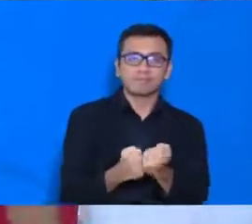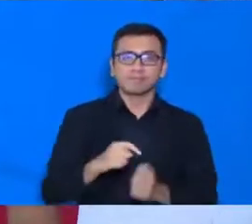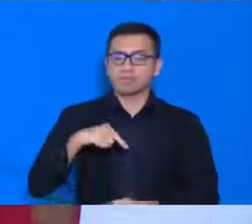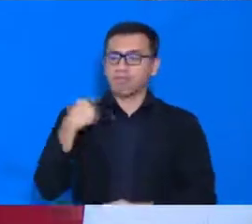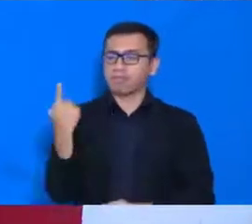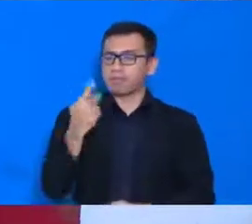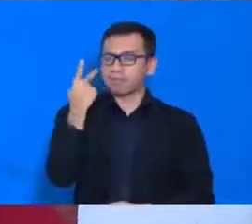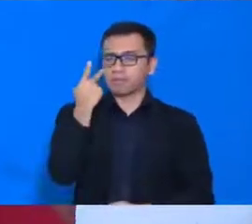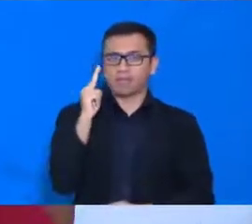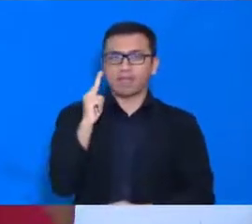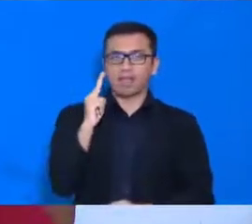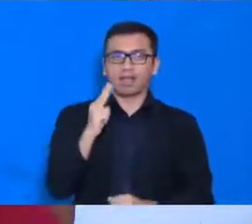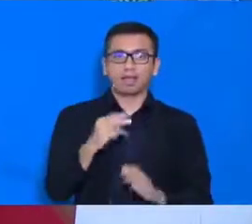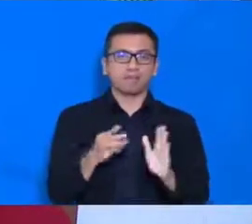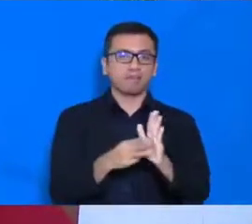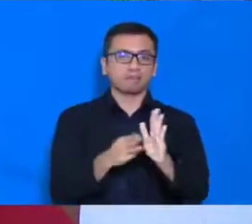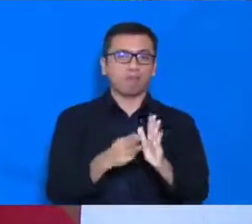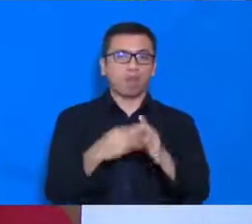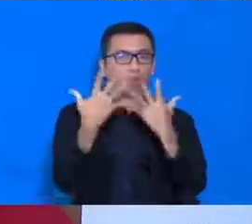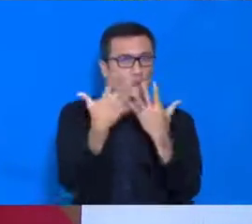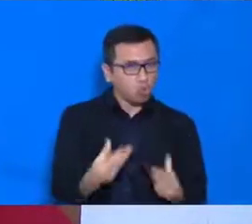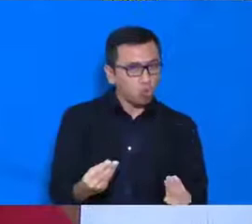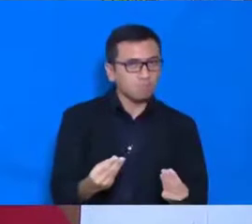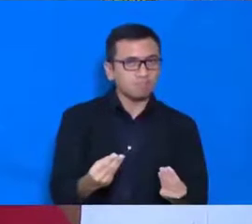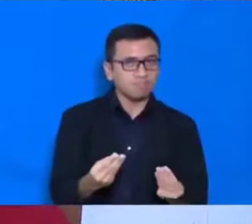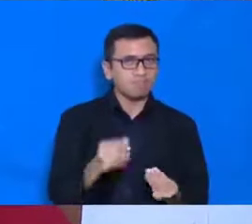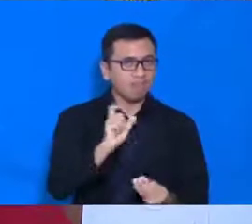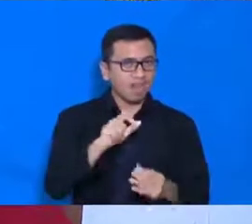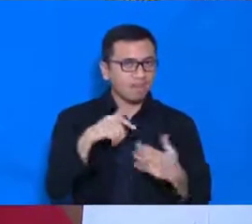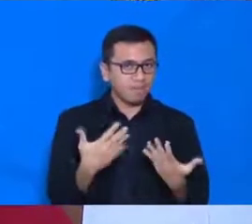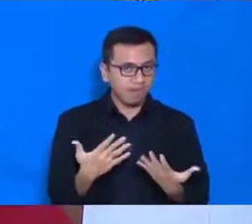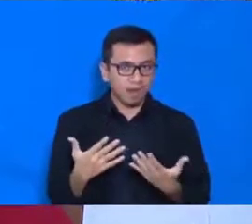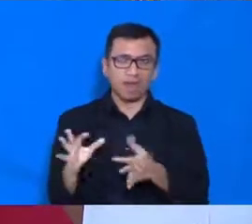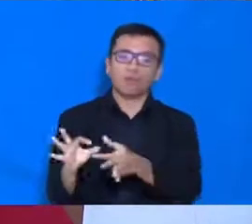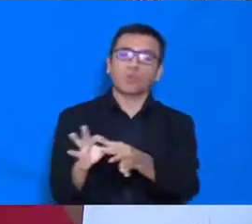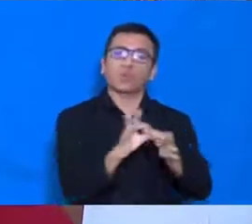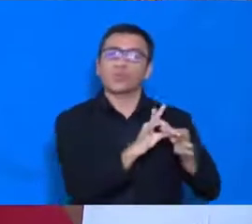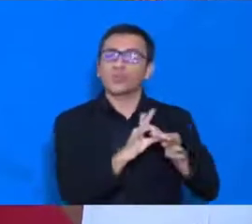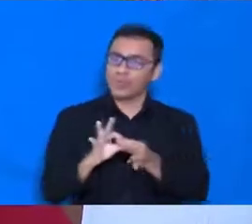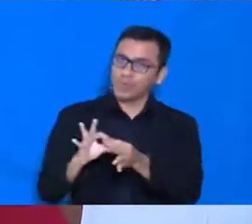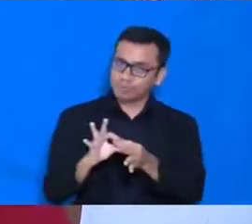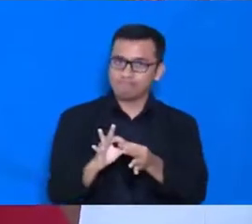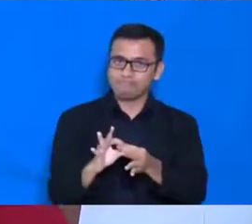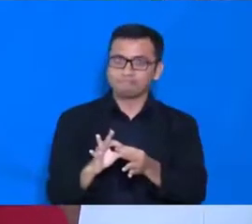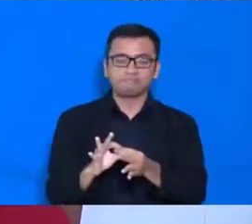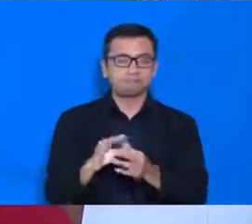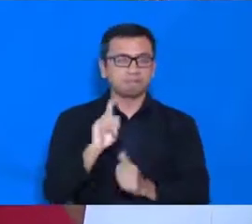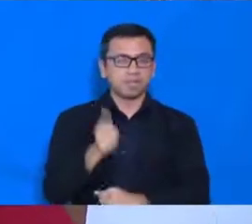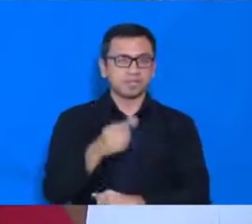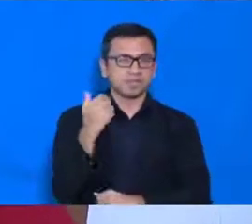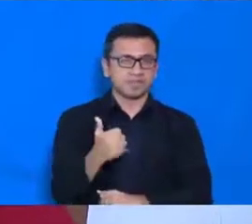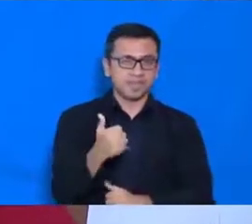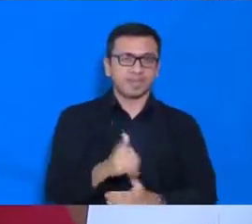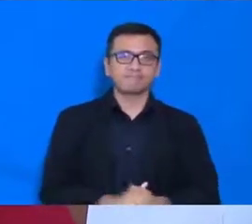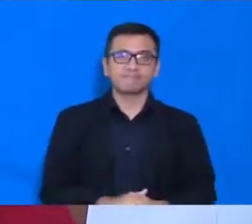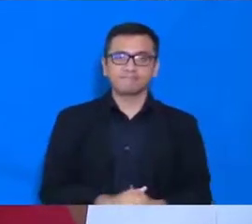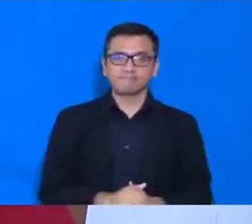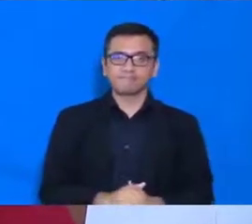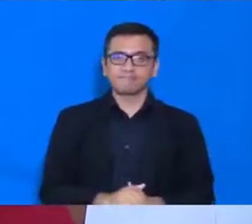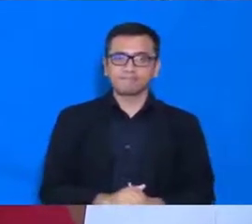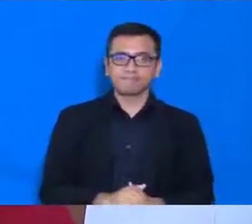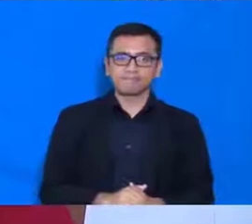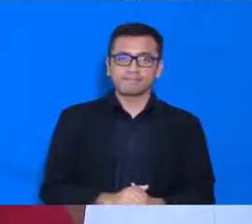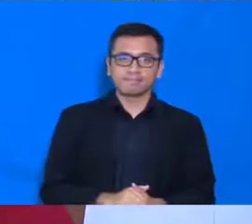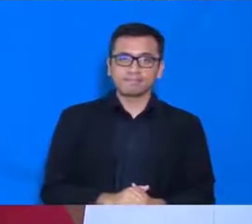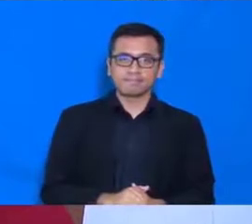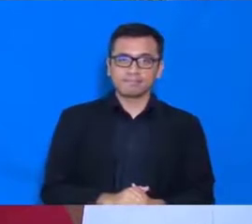bergandengan tangan, dan berkotong royong. Saudara-saudara sekalian, pada kesempatan ini, perlu saya sampaikan, bahwa